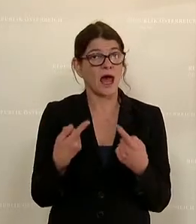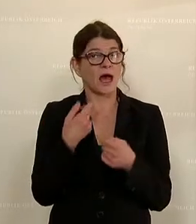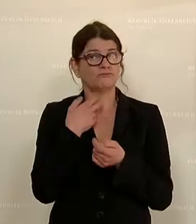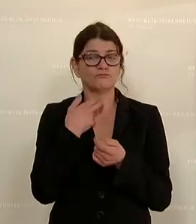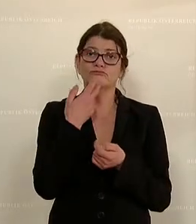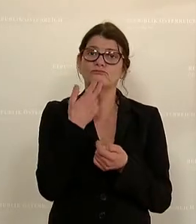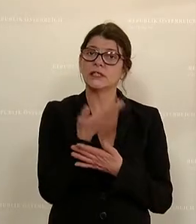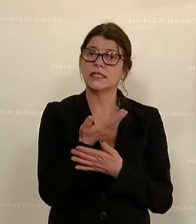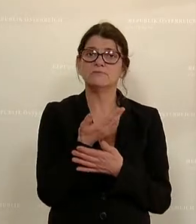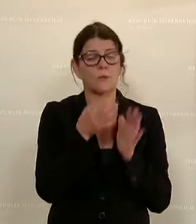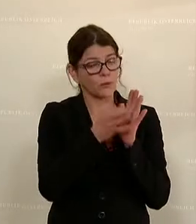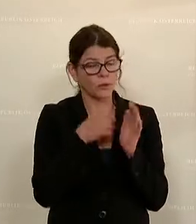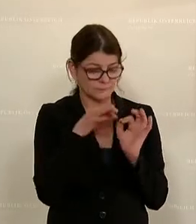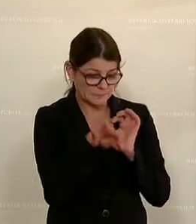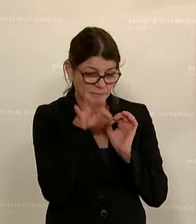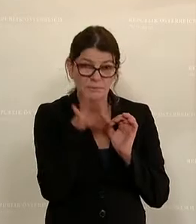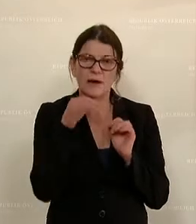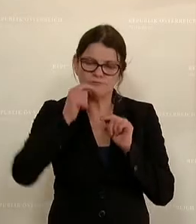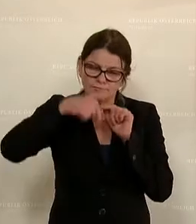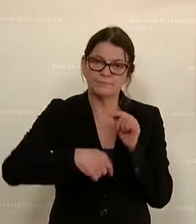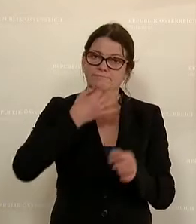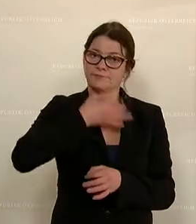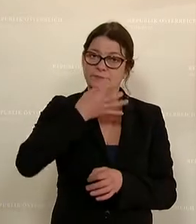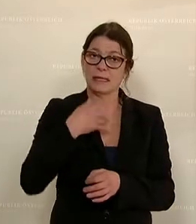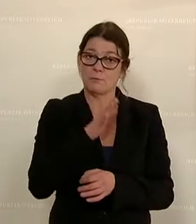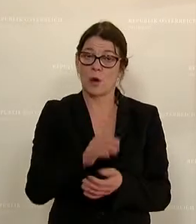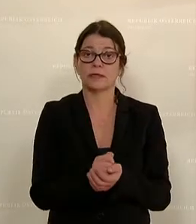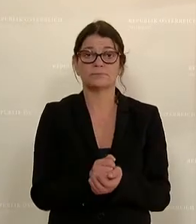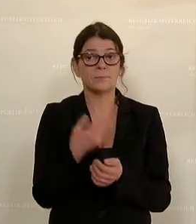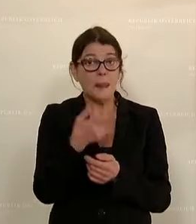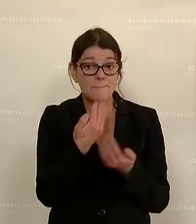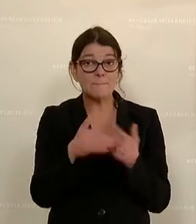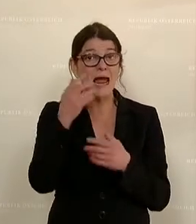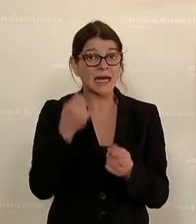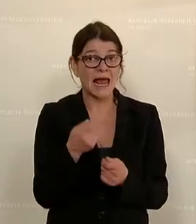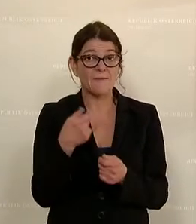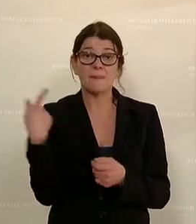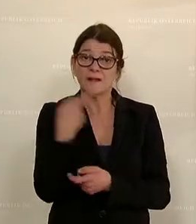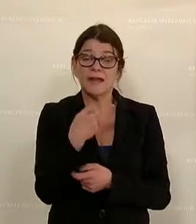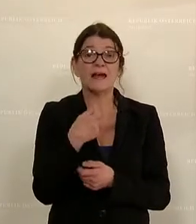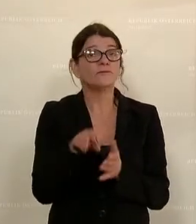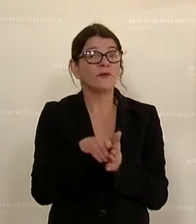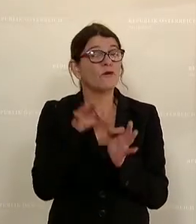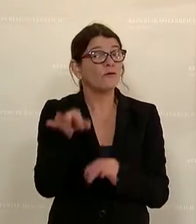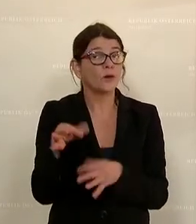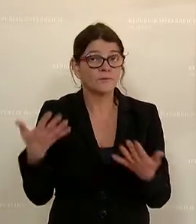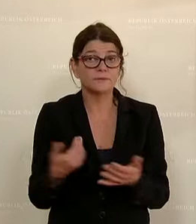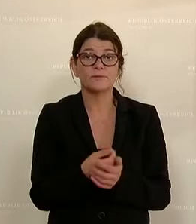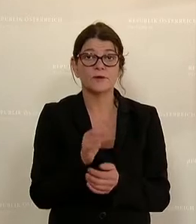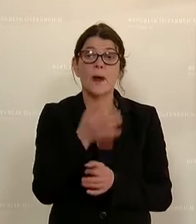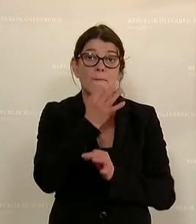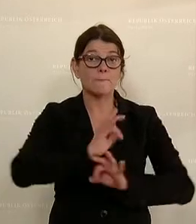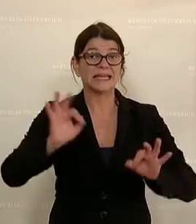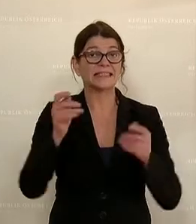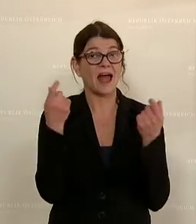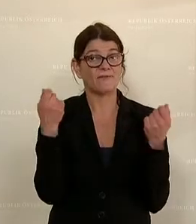den einen oder anderen Punkt ein Stück weit eingehen. Dieses Mehr an Geld wird vor allem für die bessere